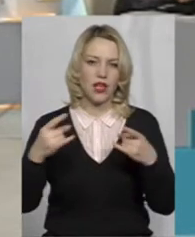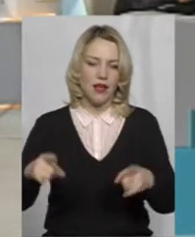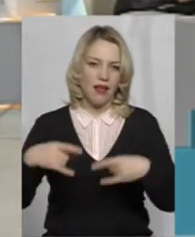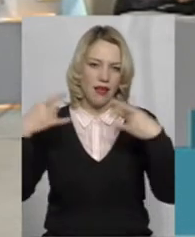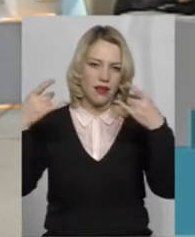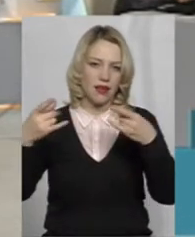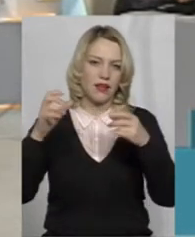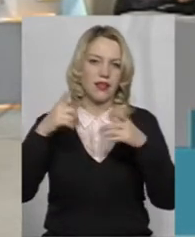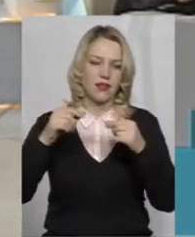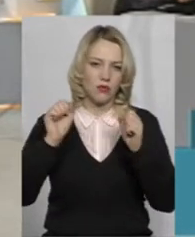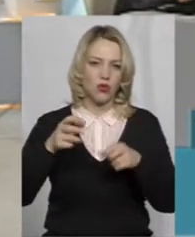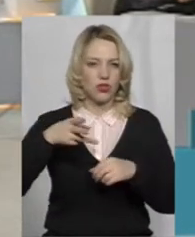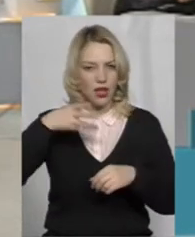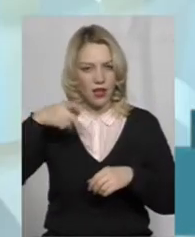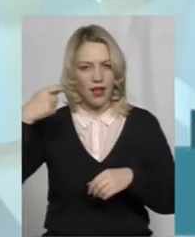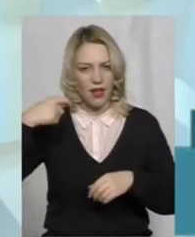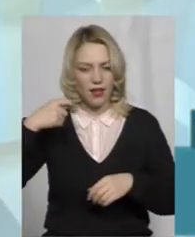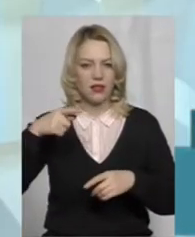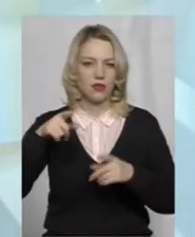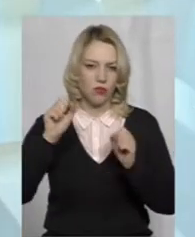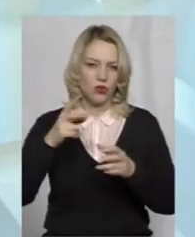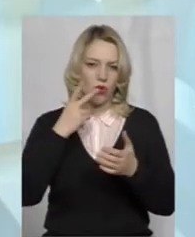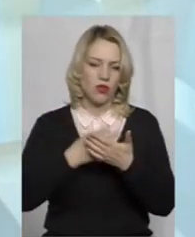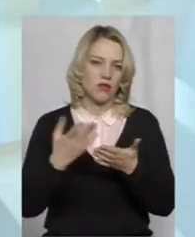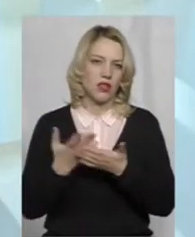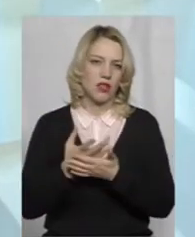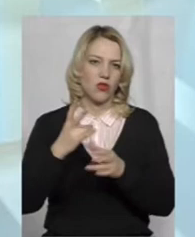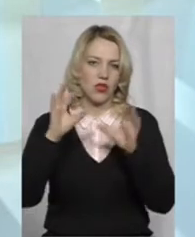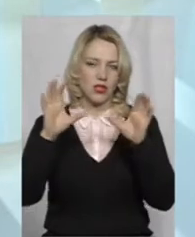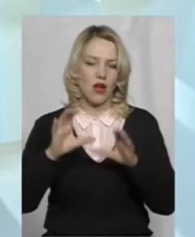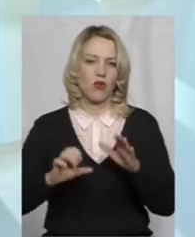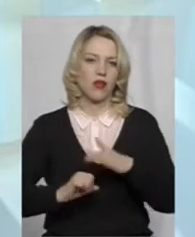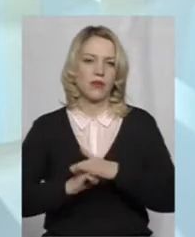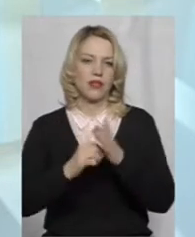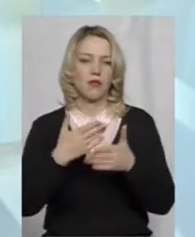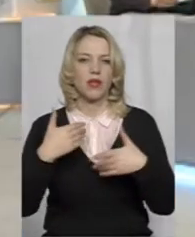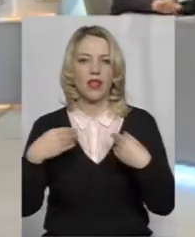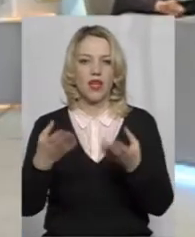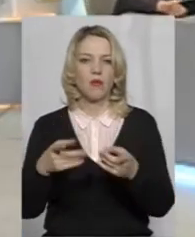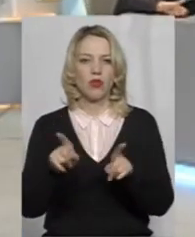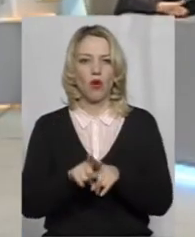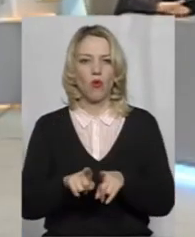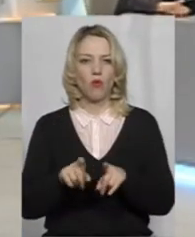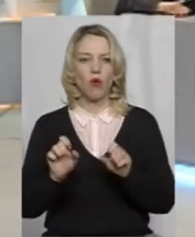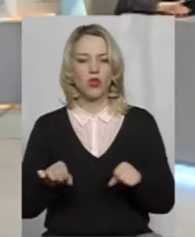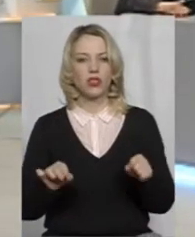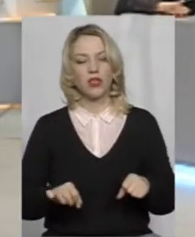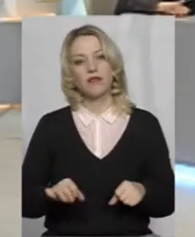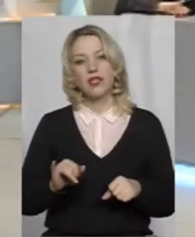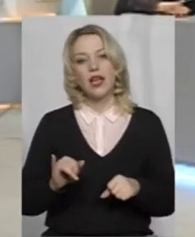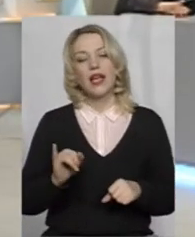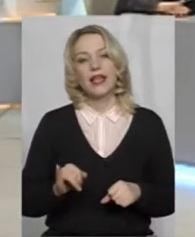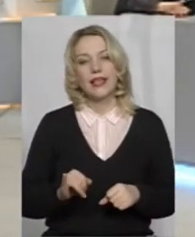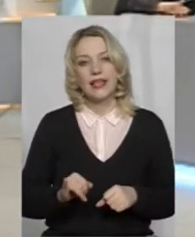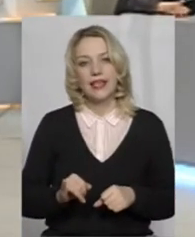за 10-15 тисяч гривень, там може показувати кіно. На законних підставах ми даємо вже таку можливість. І, мало того,